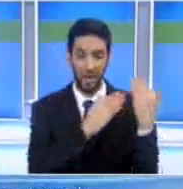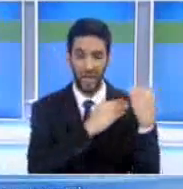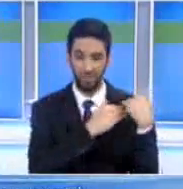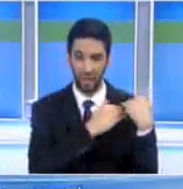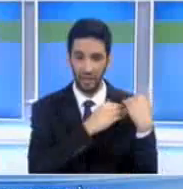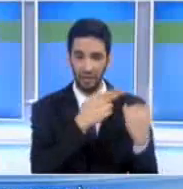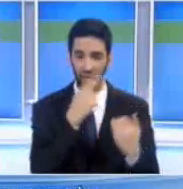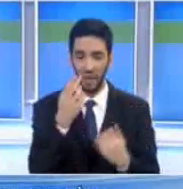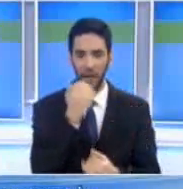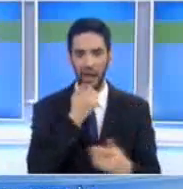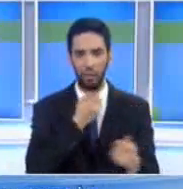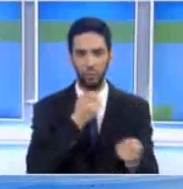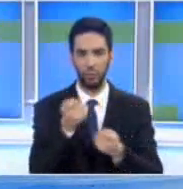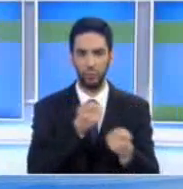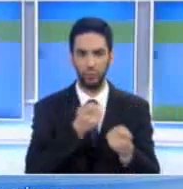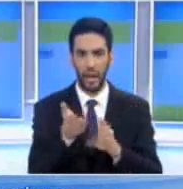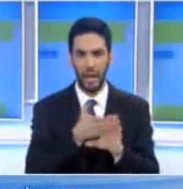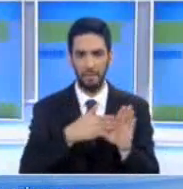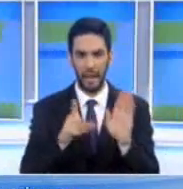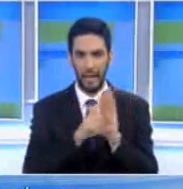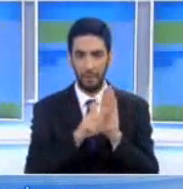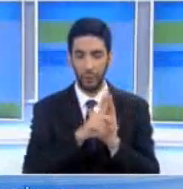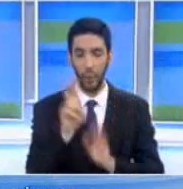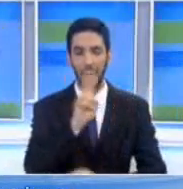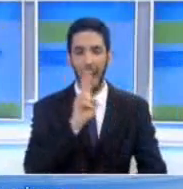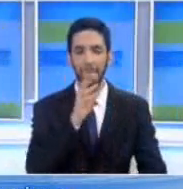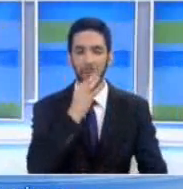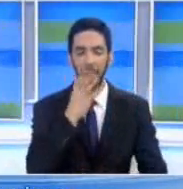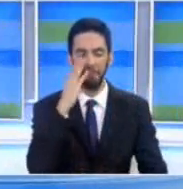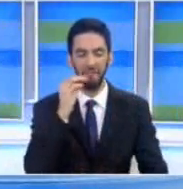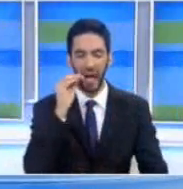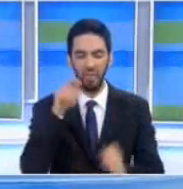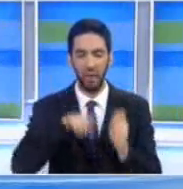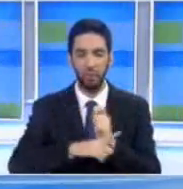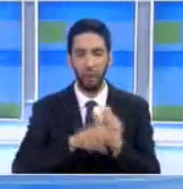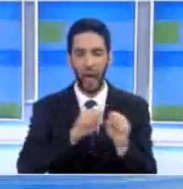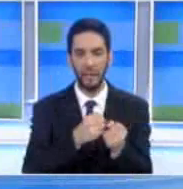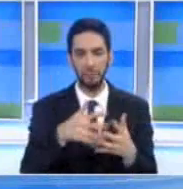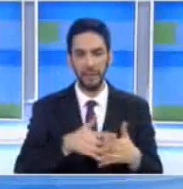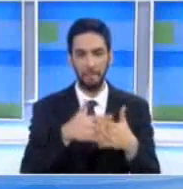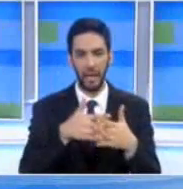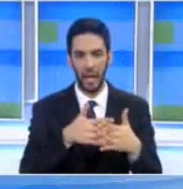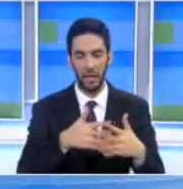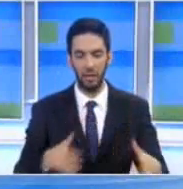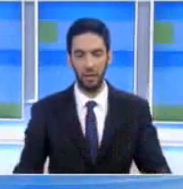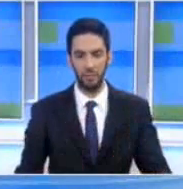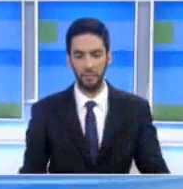του σε σχέση με τους χειρισμούς στο λιμάνι Λεμεσού και να μην τις επιρρύπτει σε άγνωστους νυχτοβάτες κατά την έκφρασή του